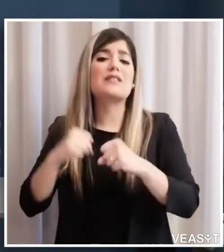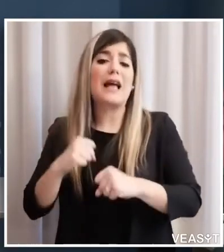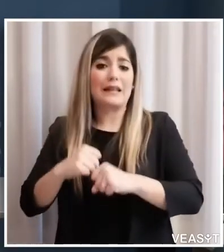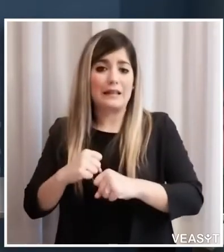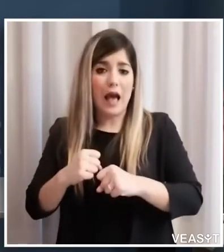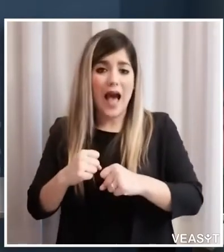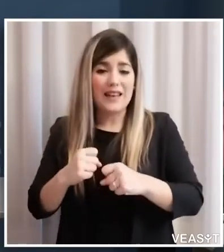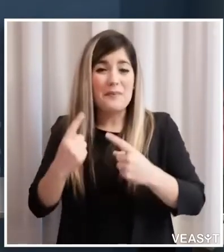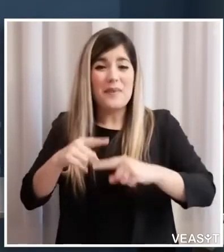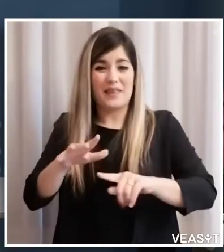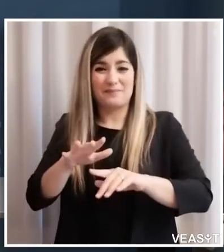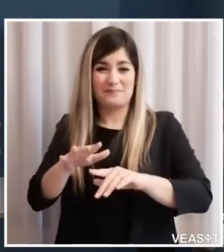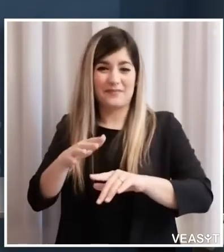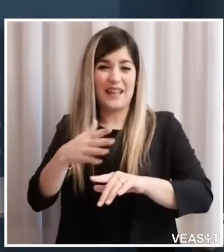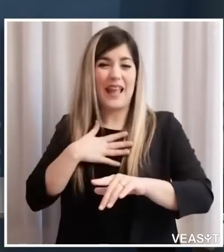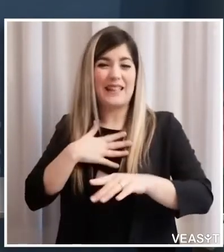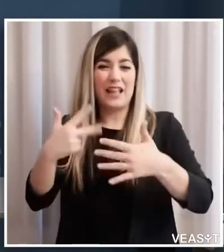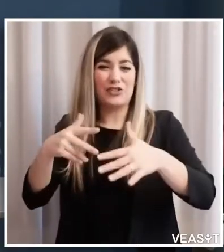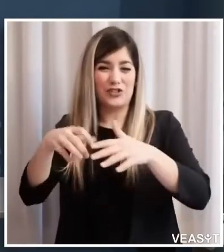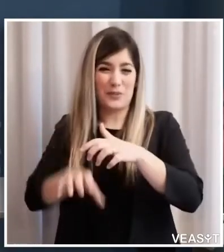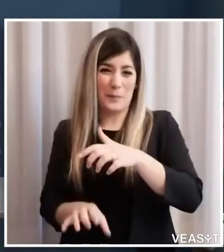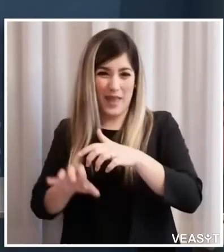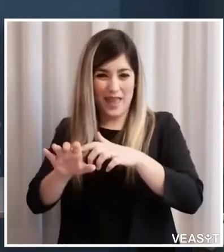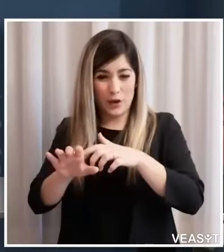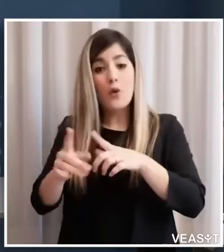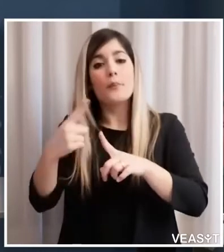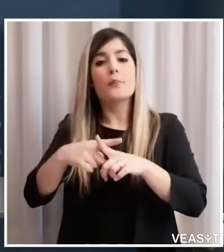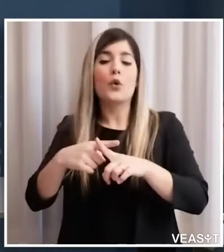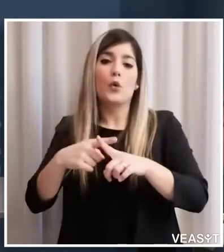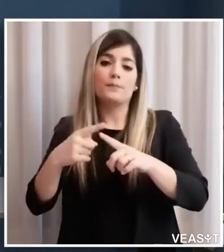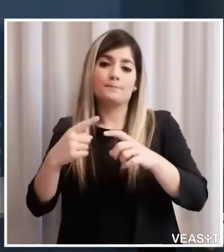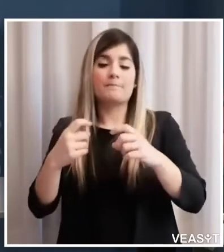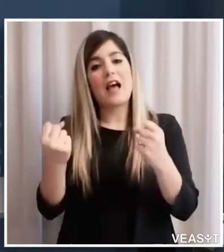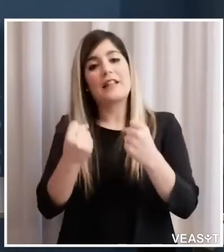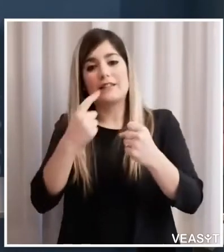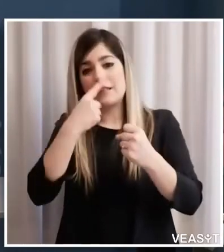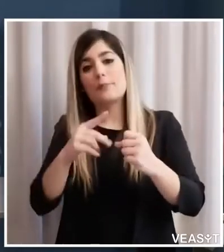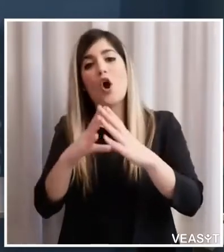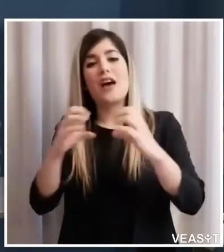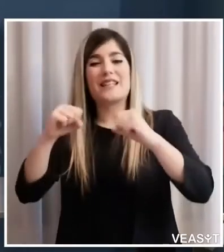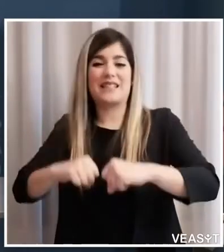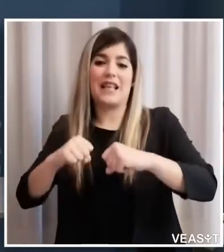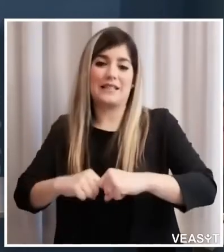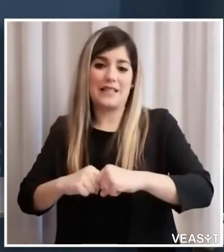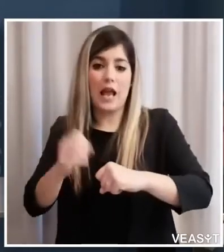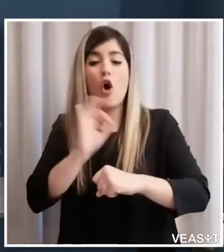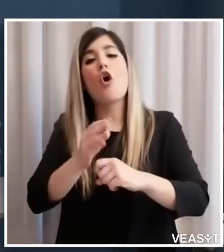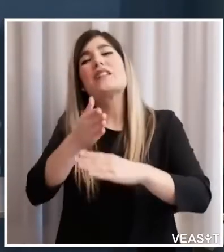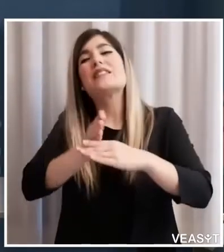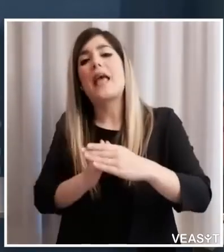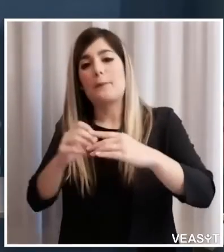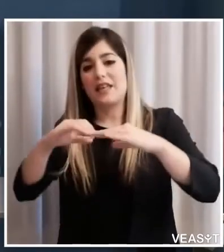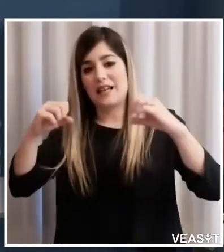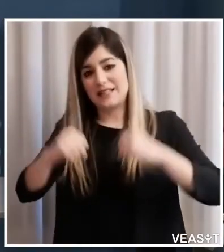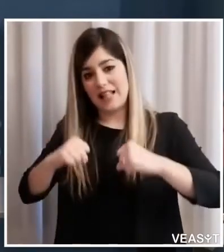residenziali e semi-residenziali altro punto importante soprattutto per le persone